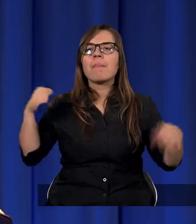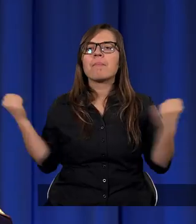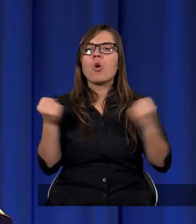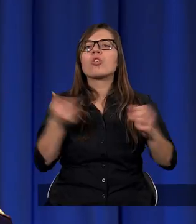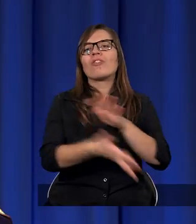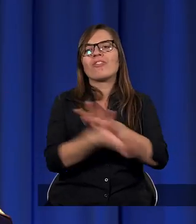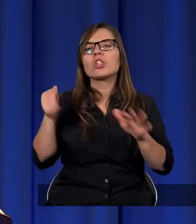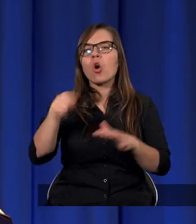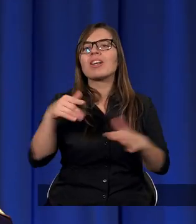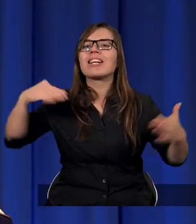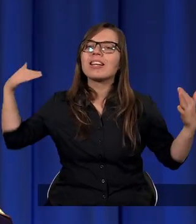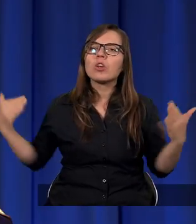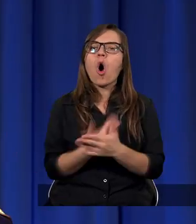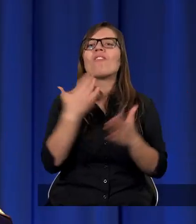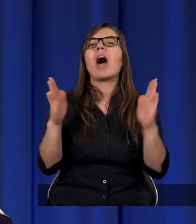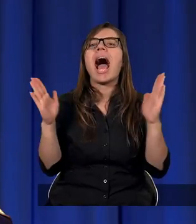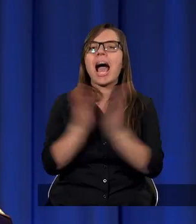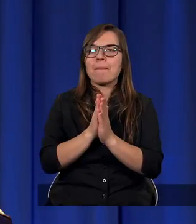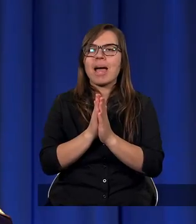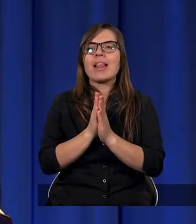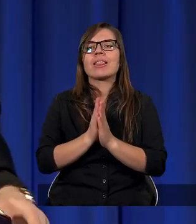wziąć je znowu. Amen.